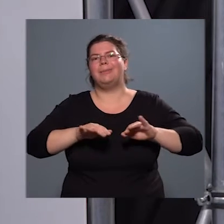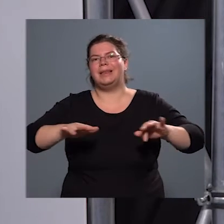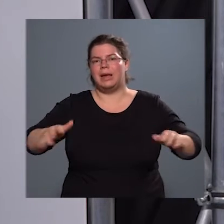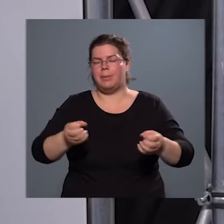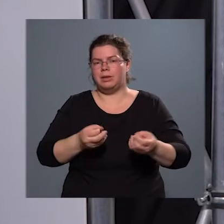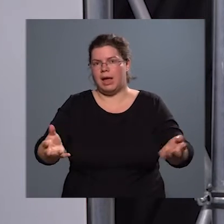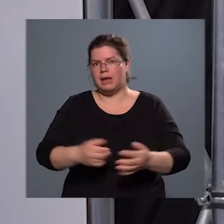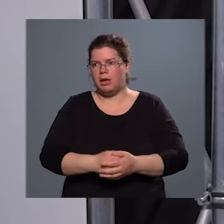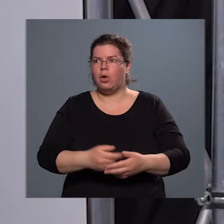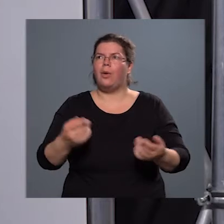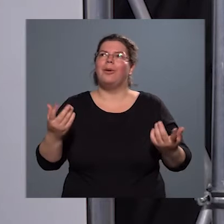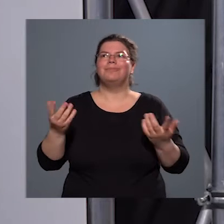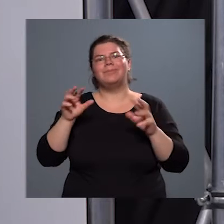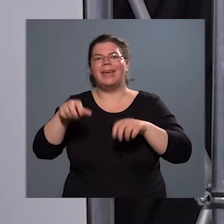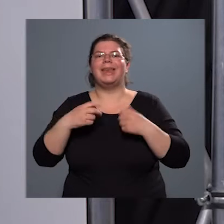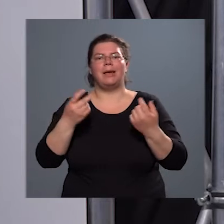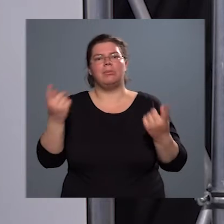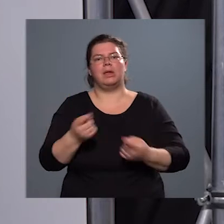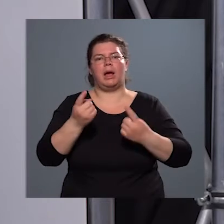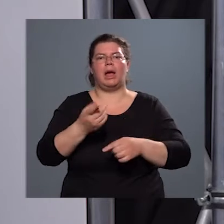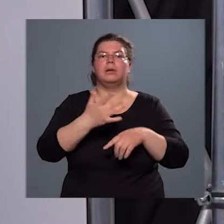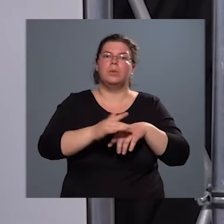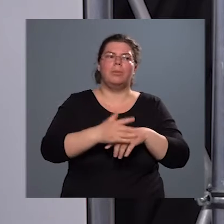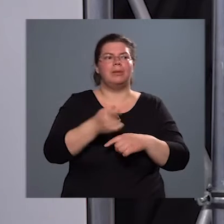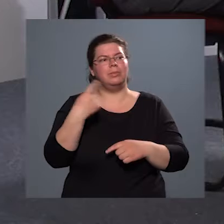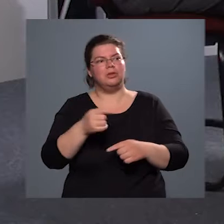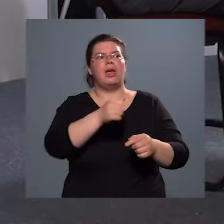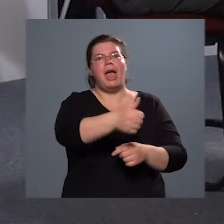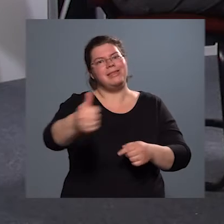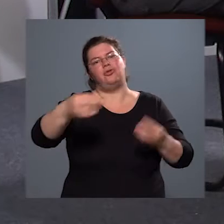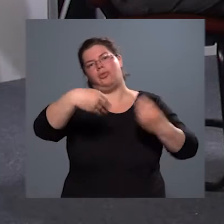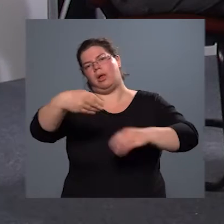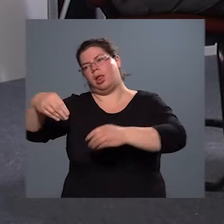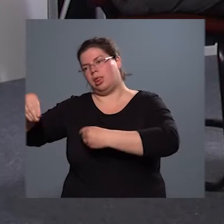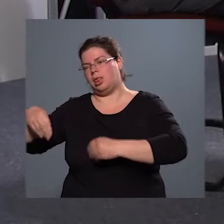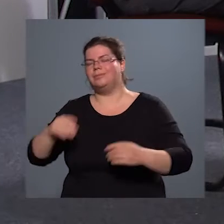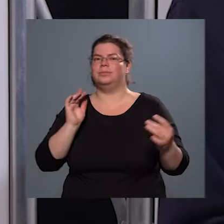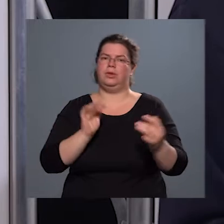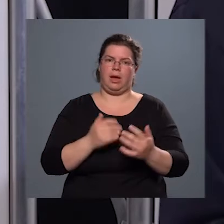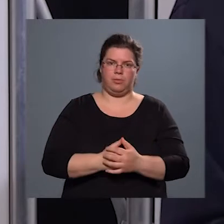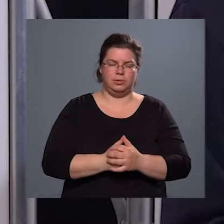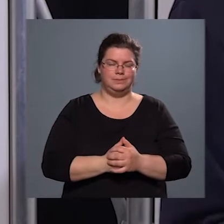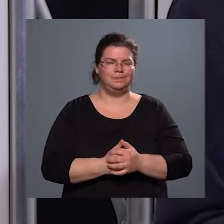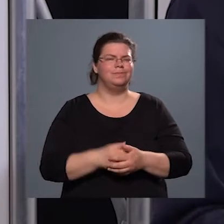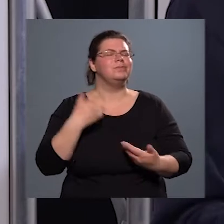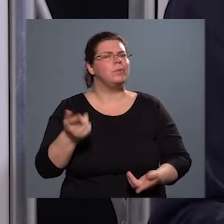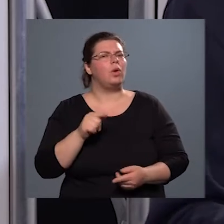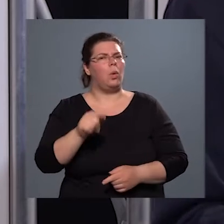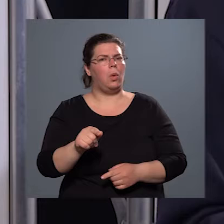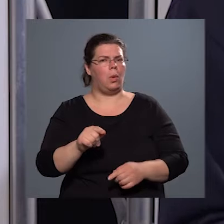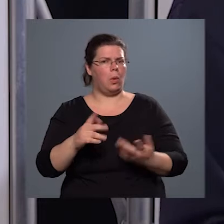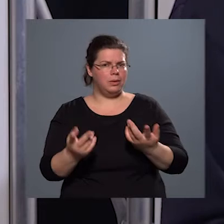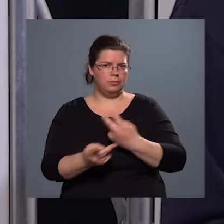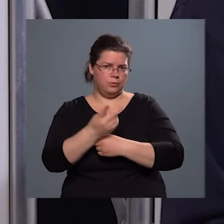rémhíreket próbáljuk meg egyesével a betegeknek mi is száfolni. Főigazgató úr, ön egy működő